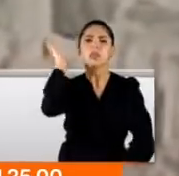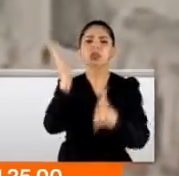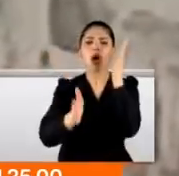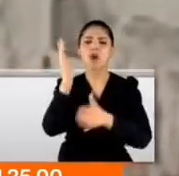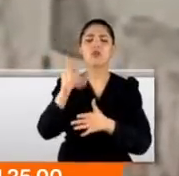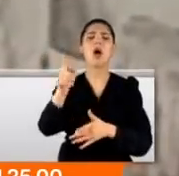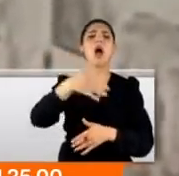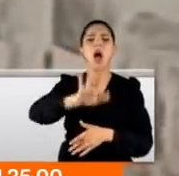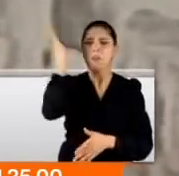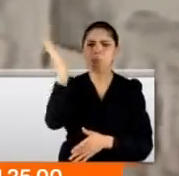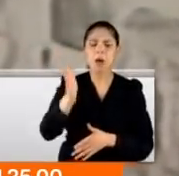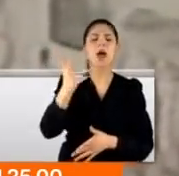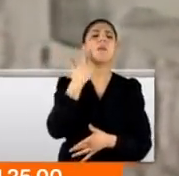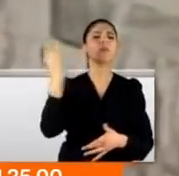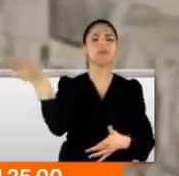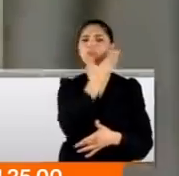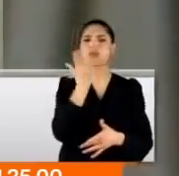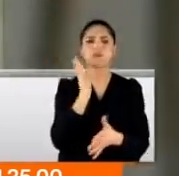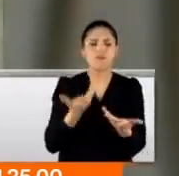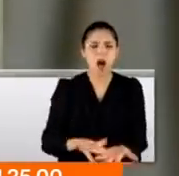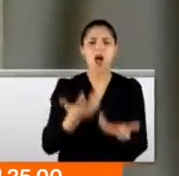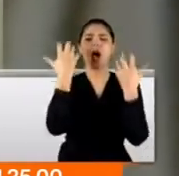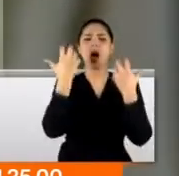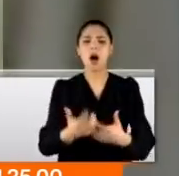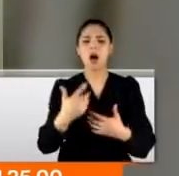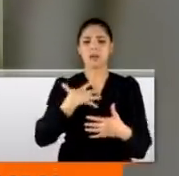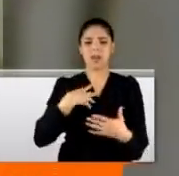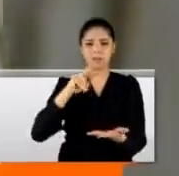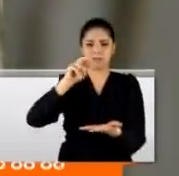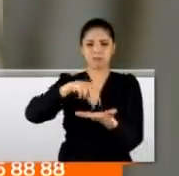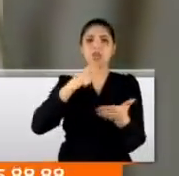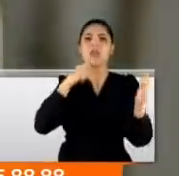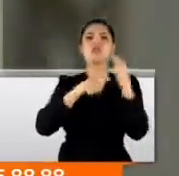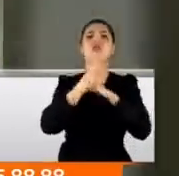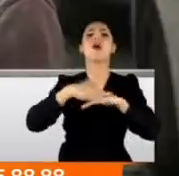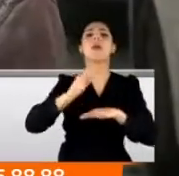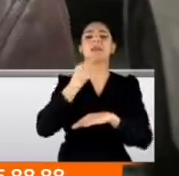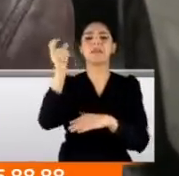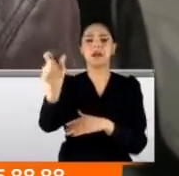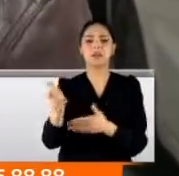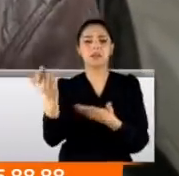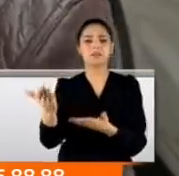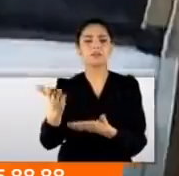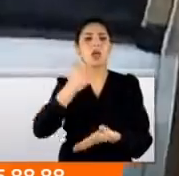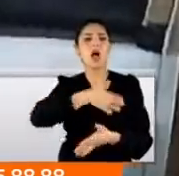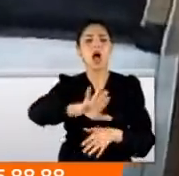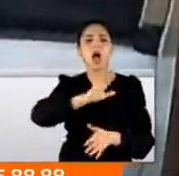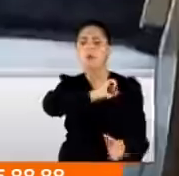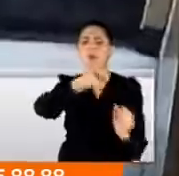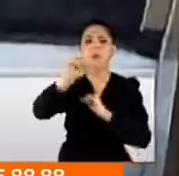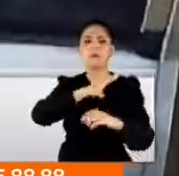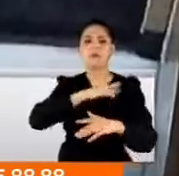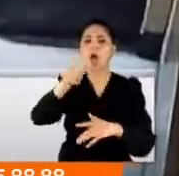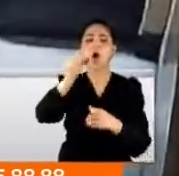Tekmelendi, tokat yedi, sürüklendi ancak kendine geldiğinde şikayetçi bile olmadı. Tekme tokat girişmiş yani. Akıl